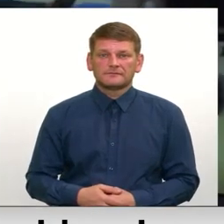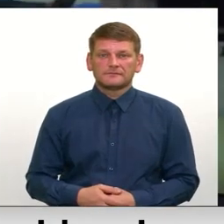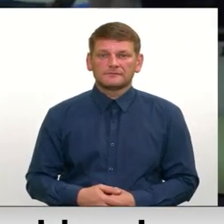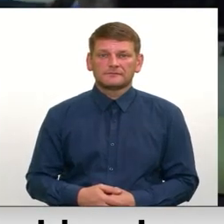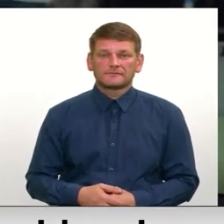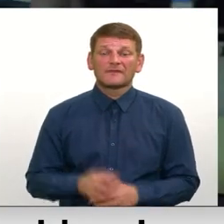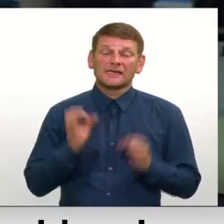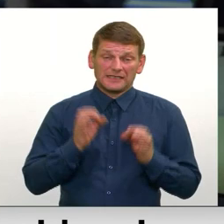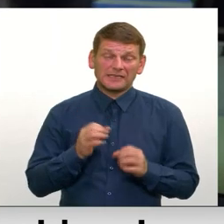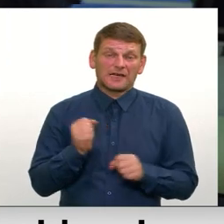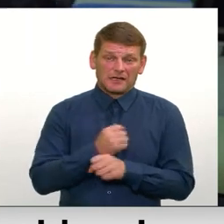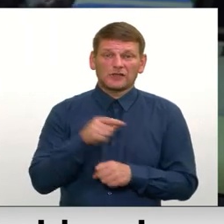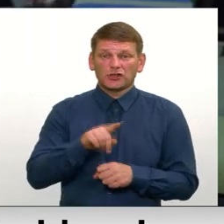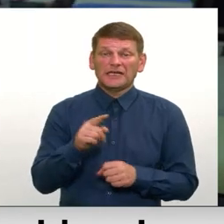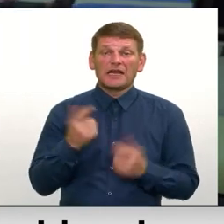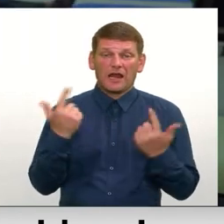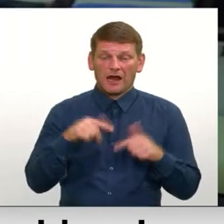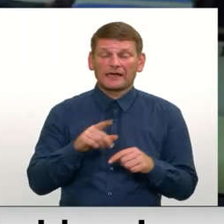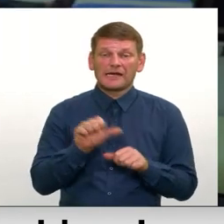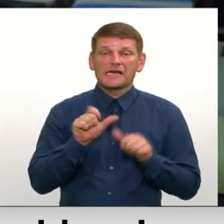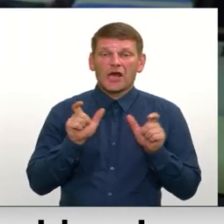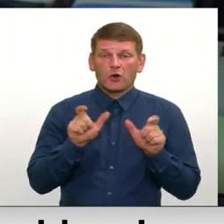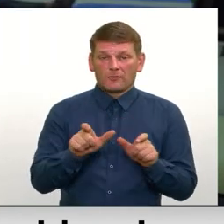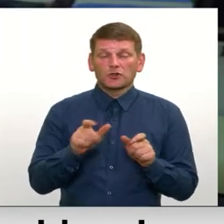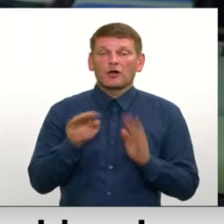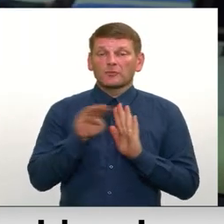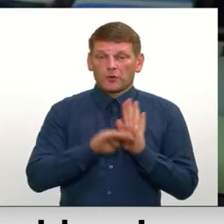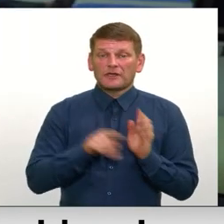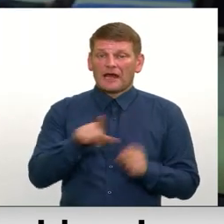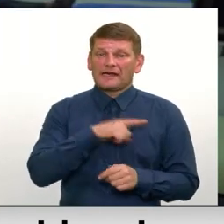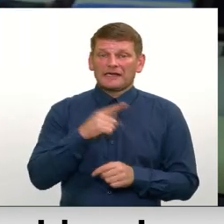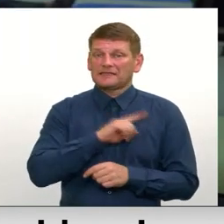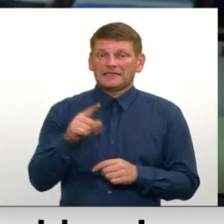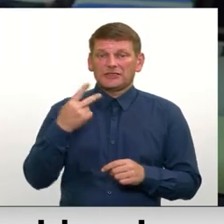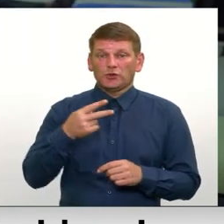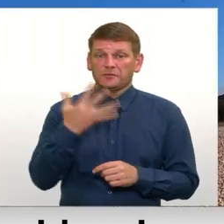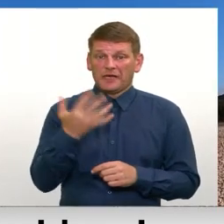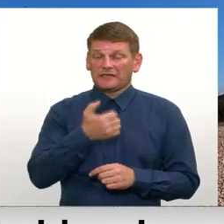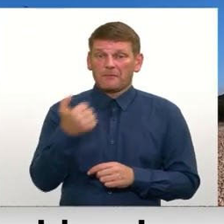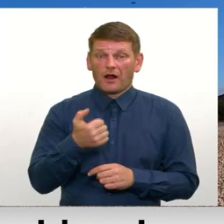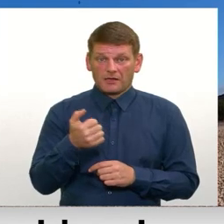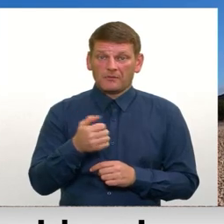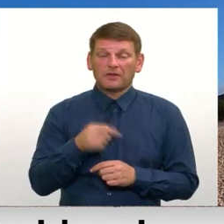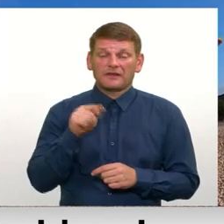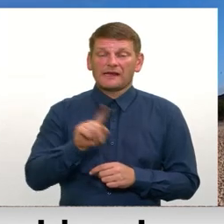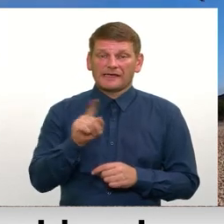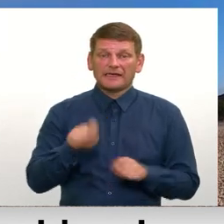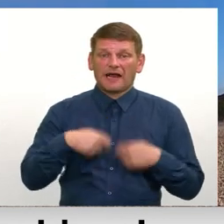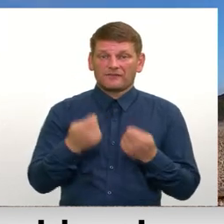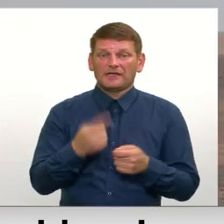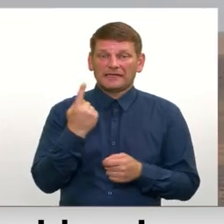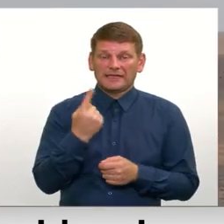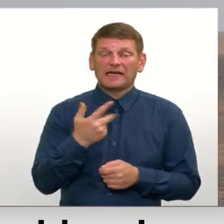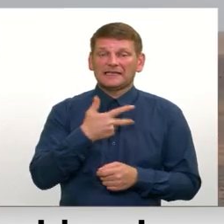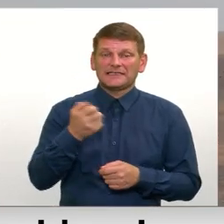Tiesa, gan šī ir laikā ierobežota programa, tā jau slīdz 2025. gadam, un tajā ir atvēlēta tikai